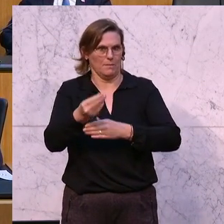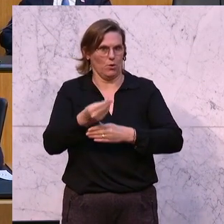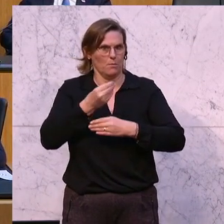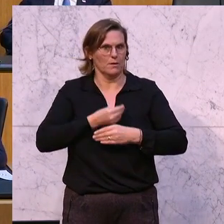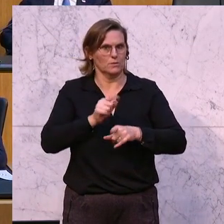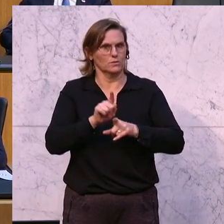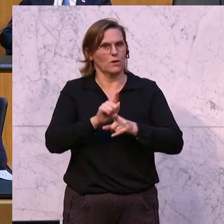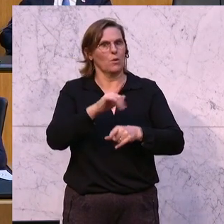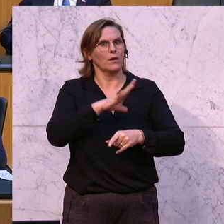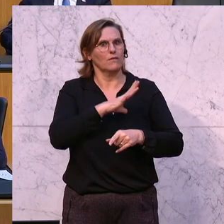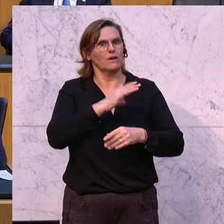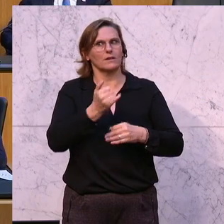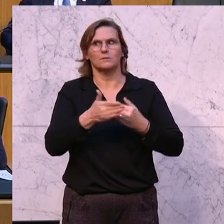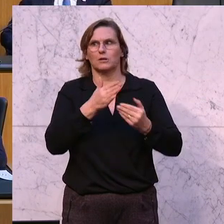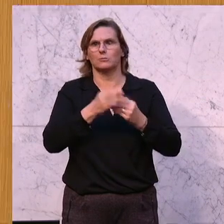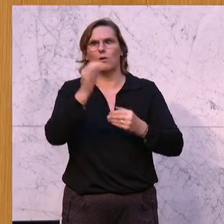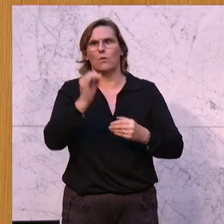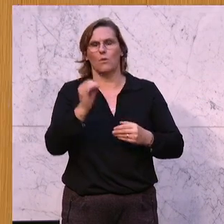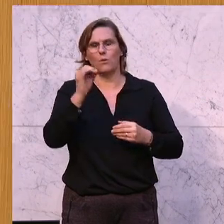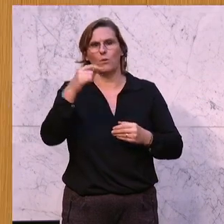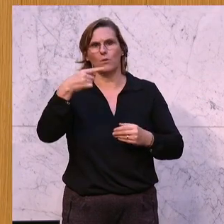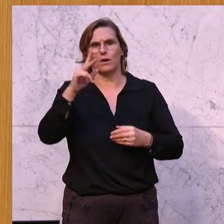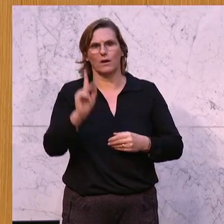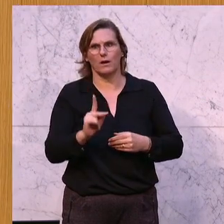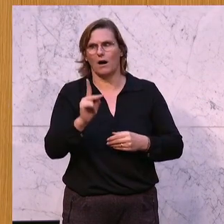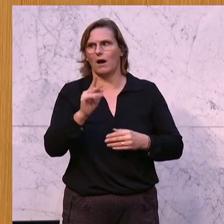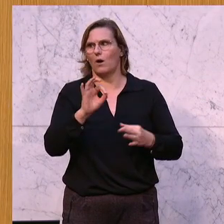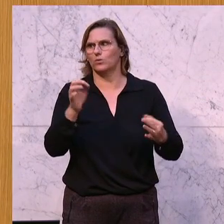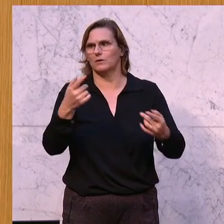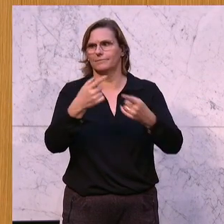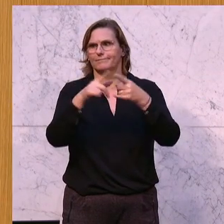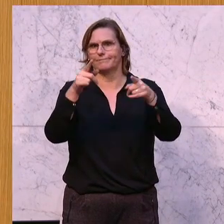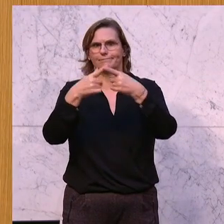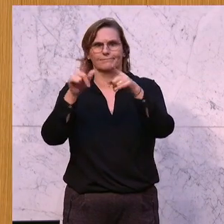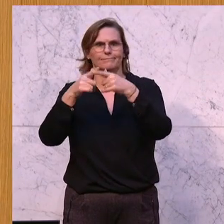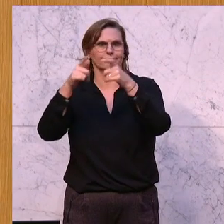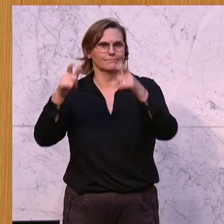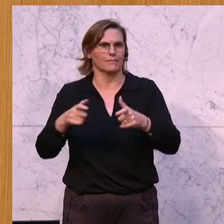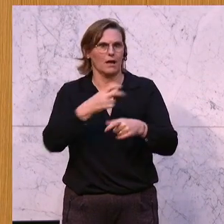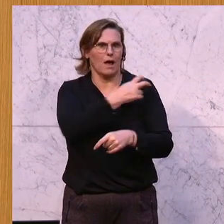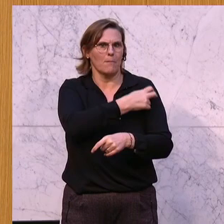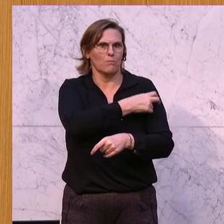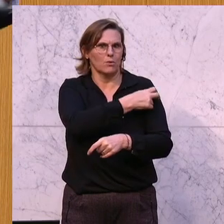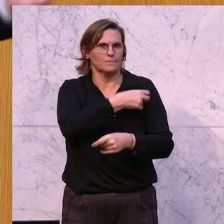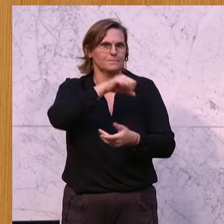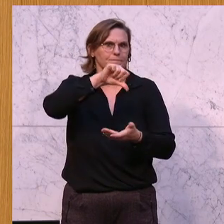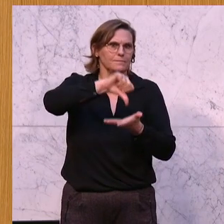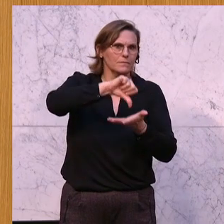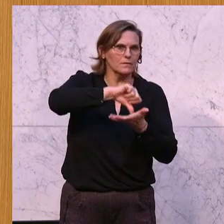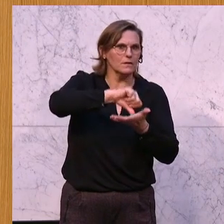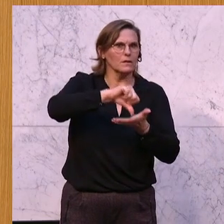dass ihm jetzt dann von der ÖGK oder von anderen Trägern ein Ambulatorium oder eine andere zentrale Einrichtung im